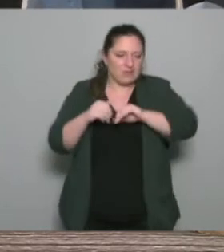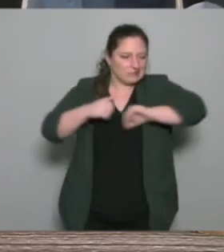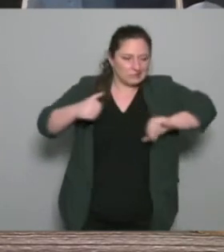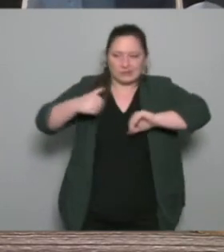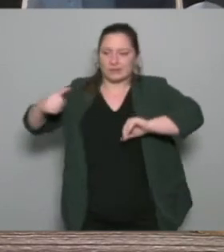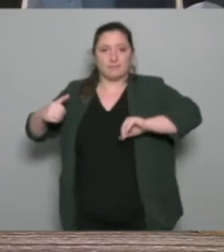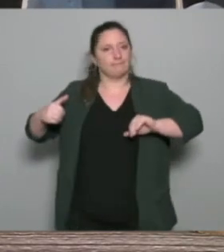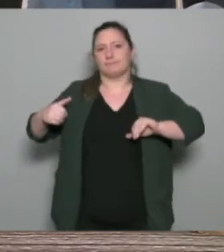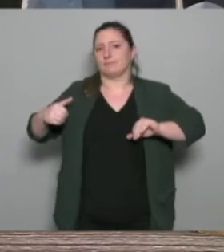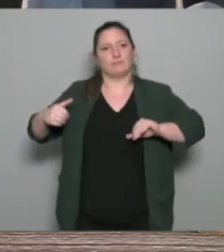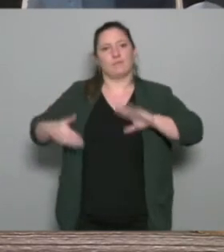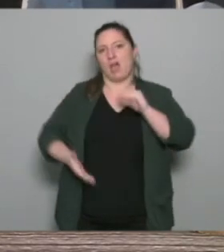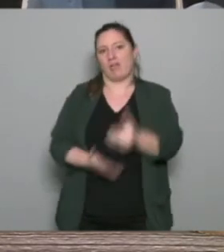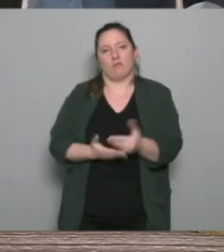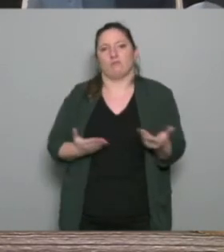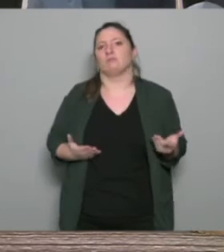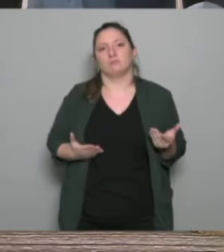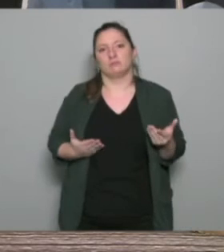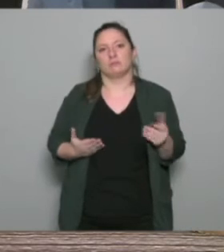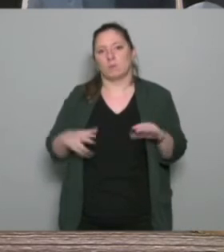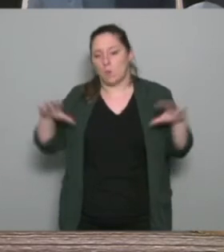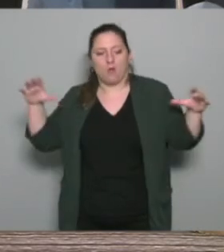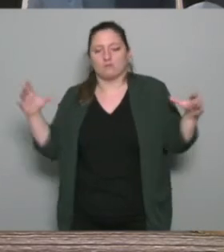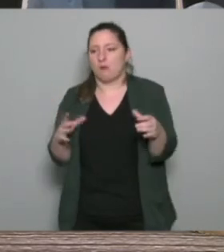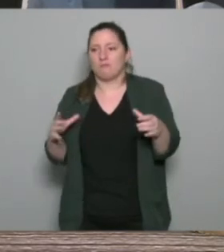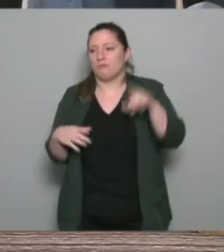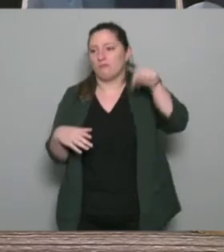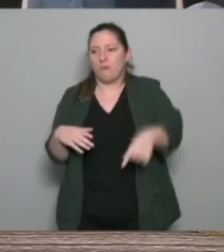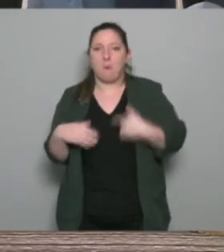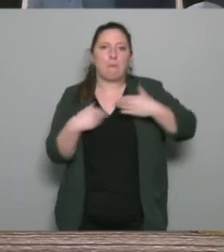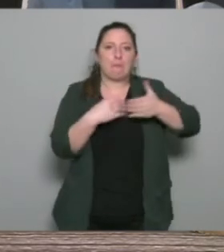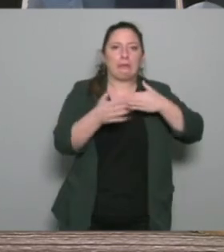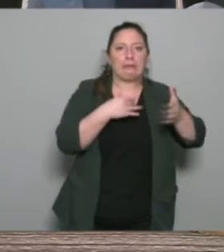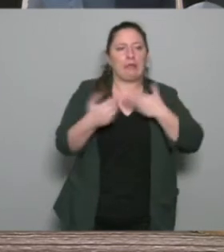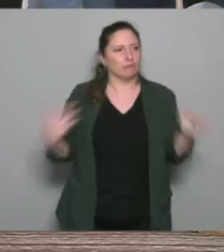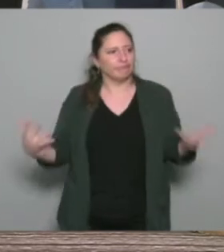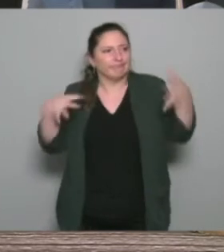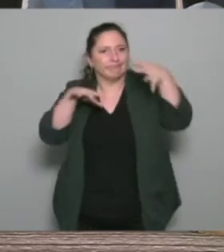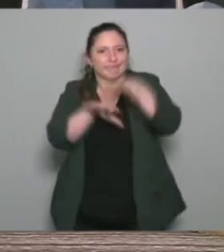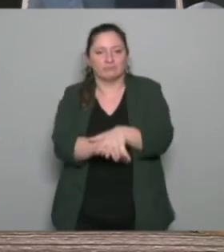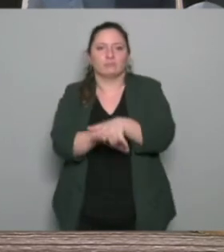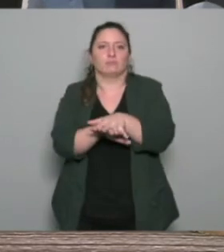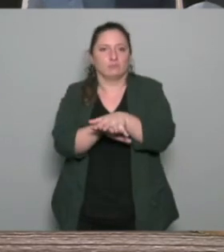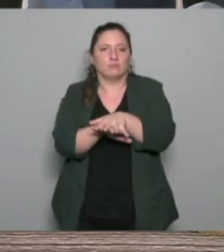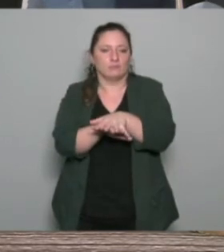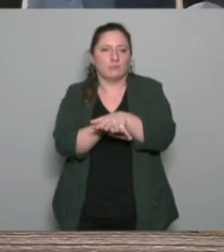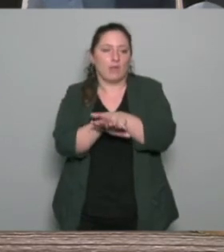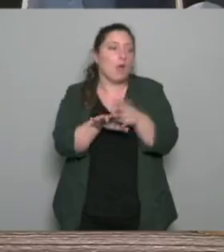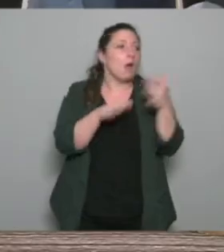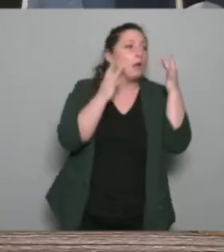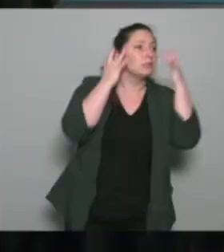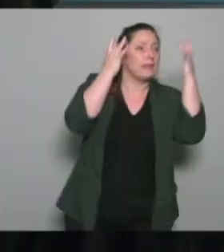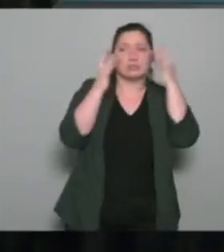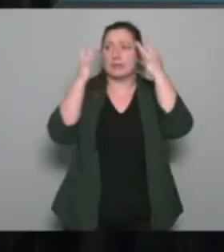chacun dans notre spécialité à travailler sur notre corps de métier mais je pense qu'on a tout intérêt à partager nos expériences